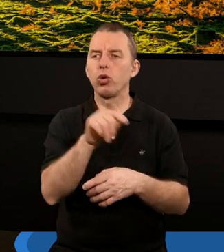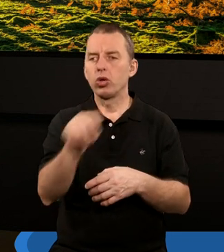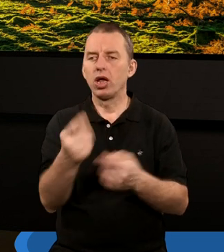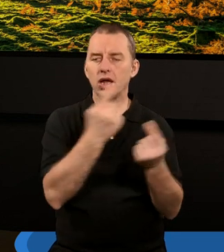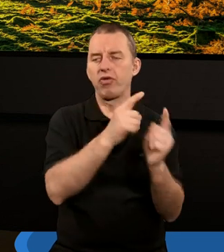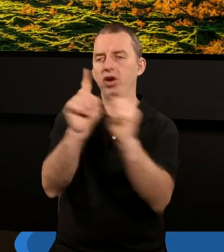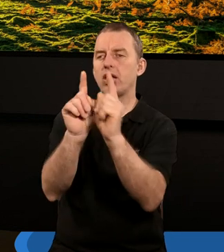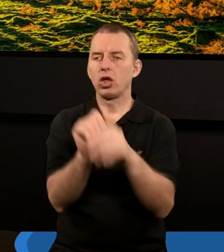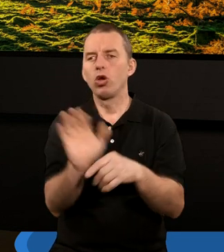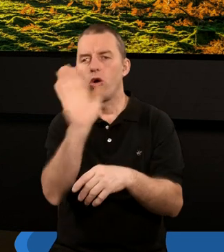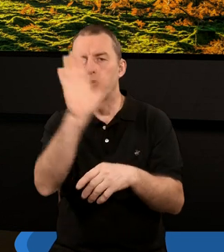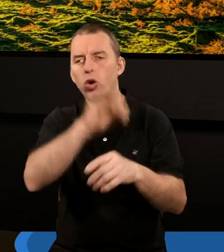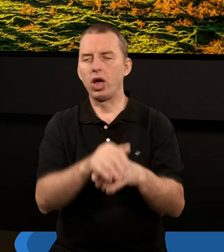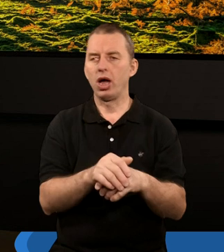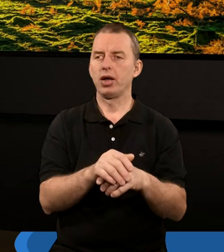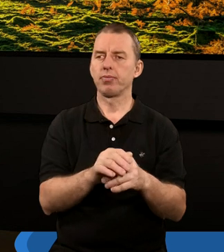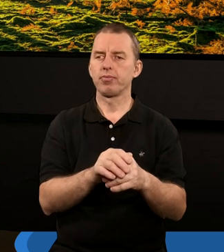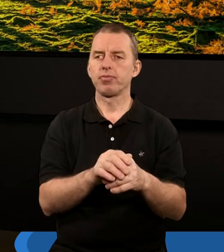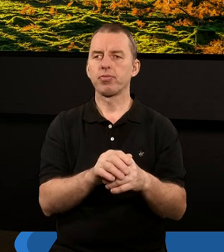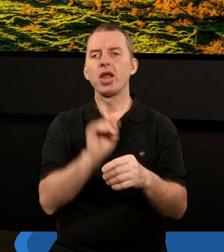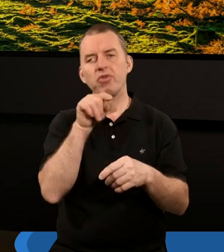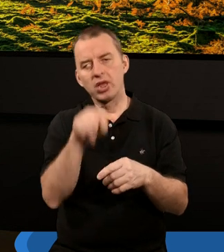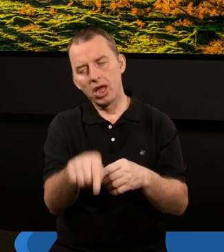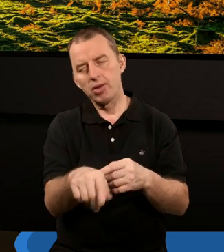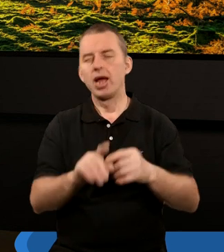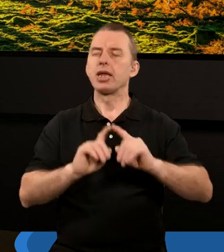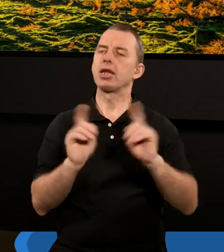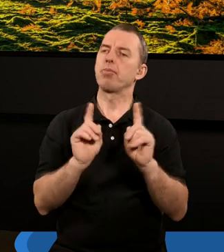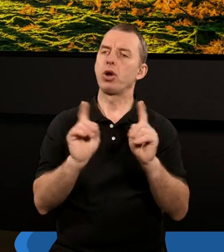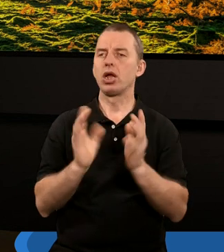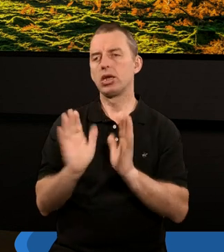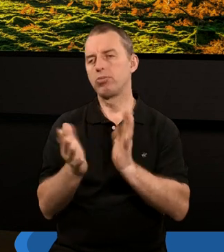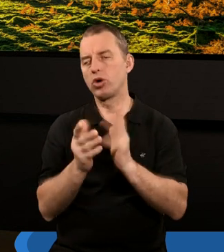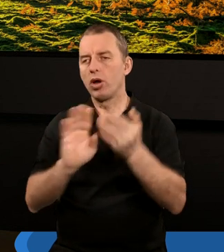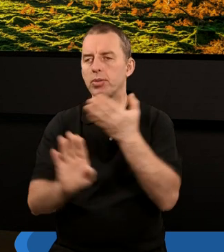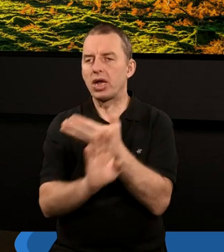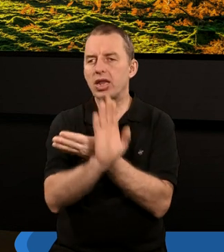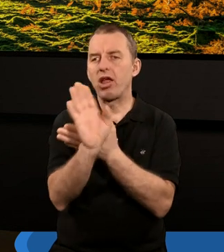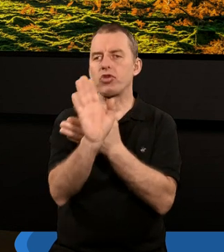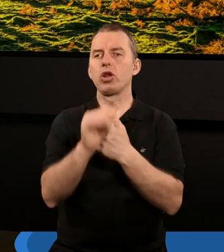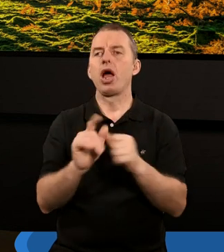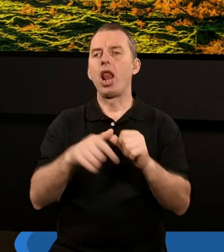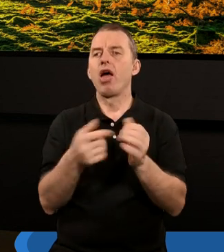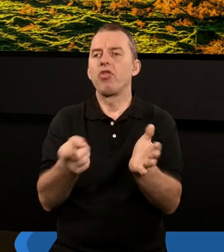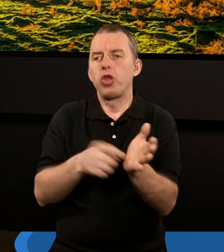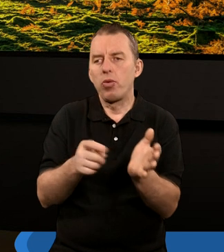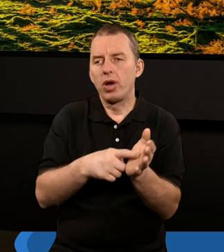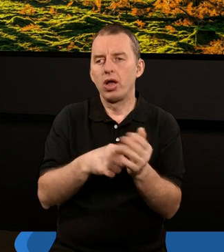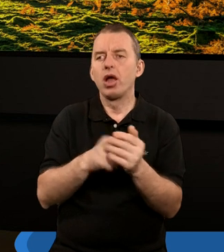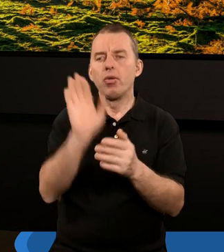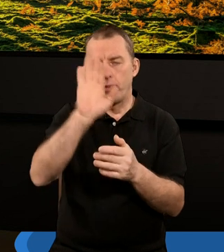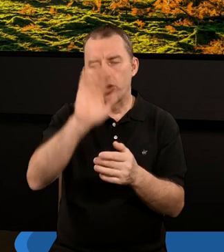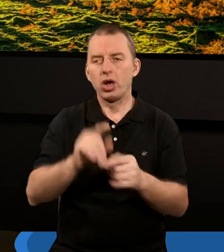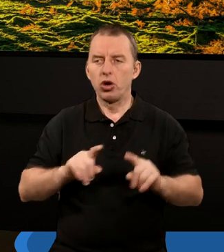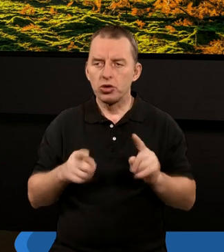zwraca się do Boga, tak? W taki może symboliczny sposób jest to przedstawione, ale domaga się jego reakcji,